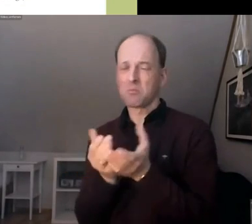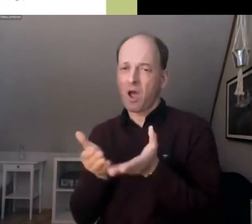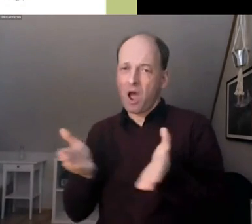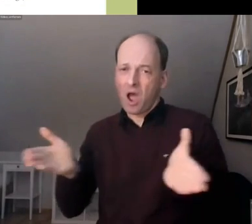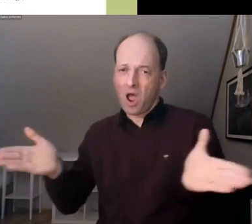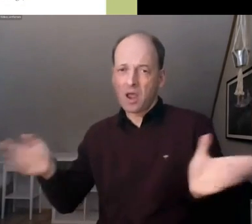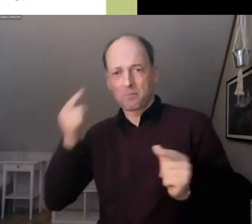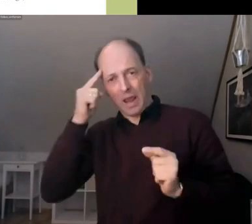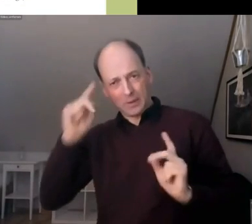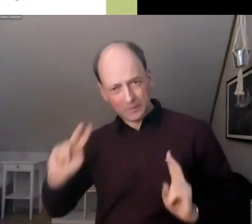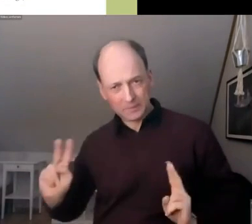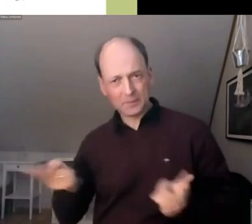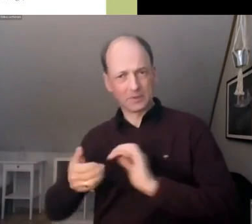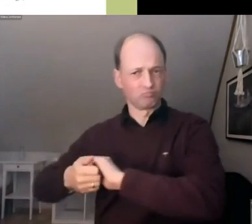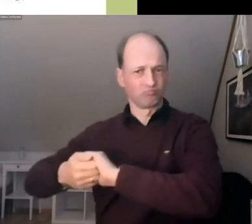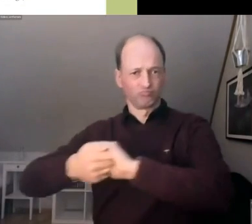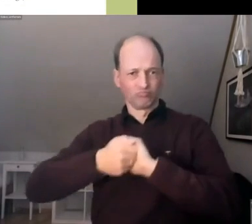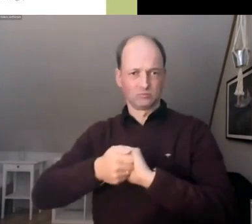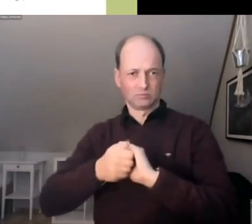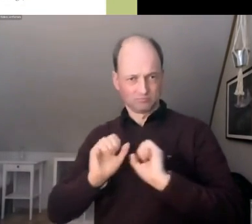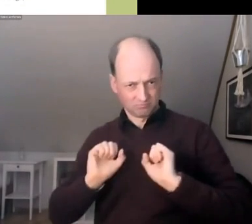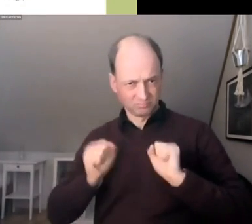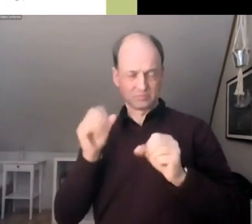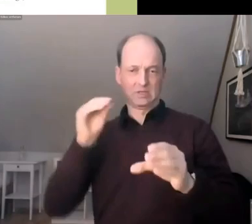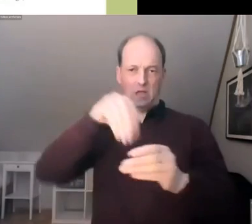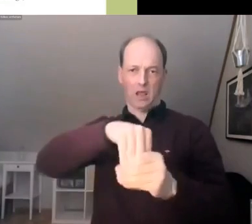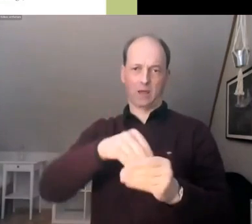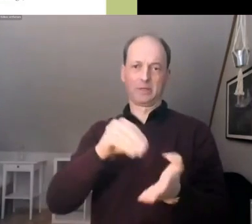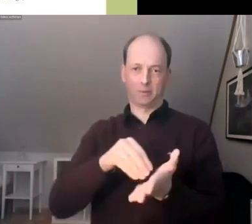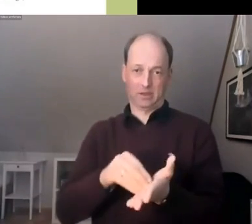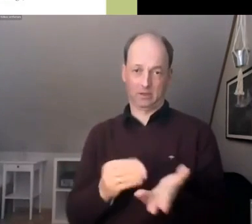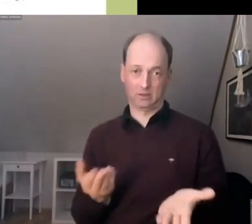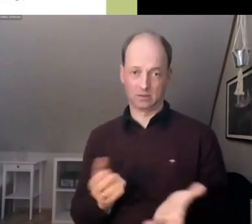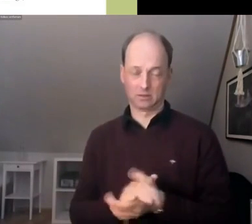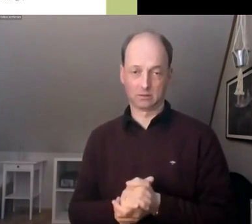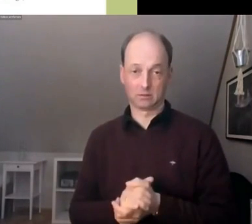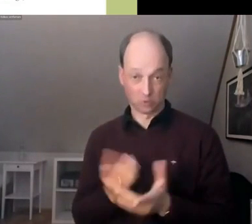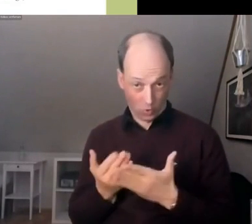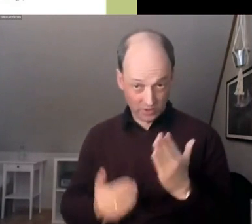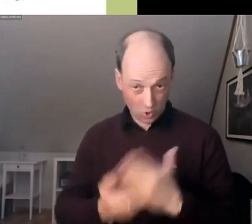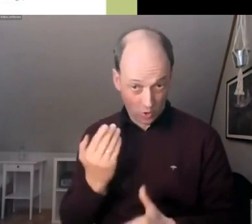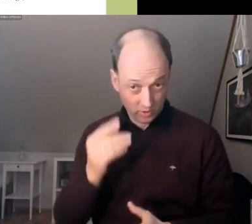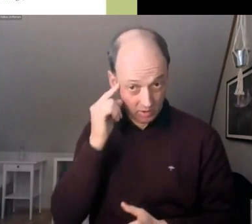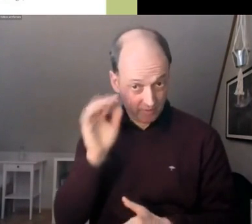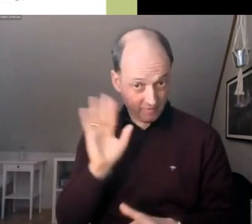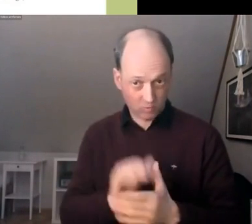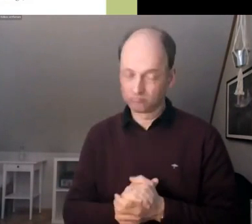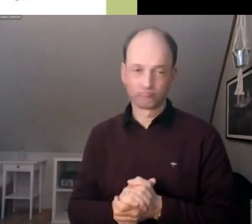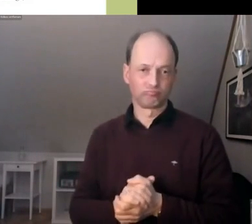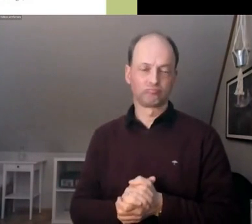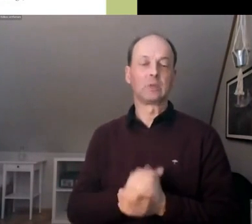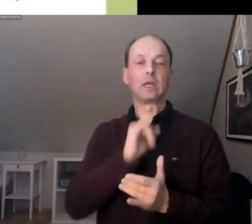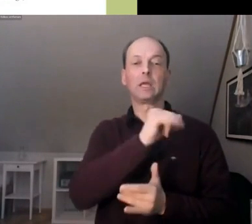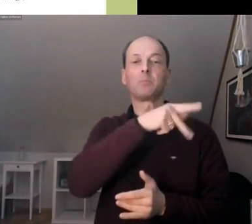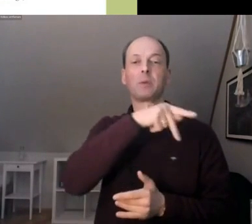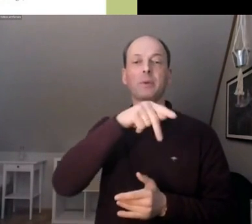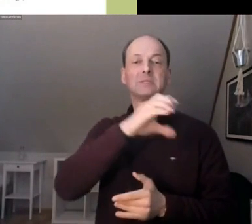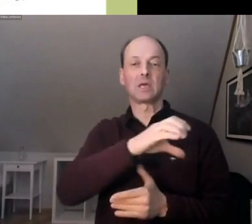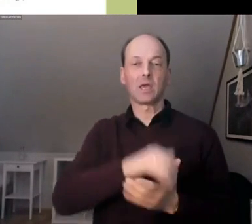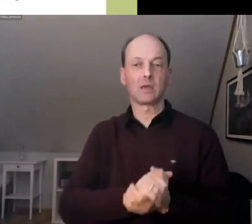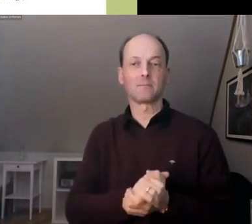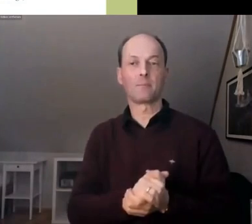Und auch diese Punkte sind nicht neu. Im 1,5 Grad Bericht des IPCCs und im 2011er Bericht des